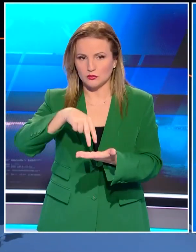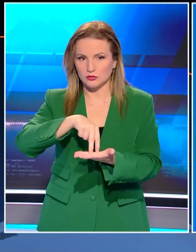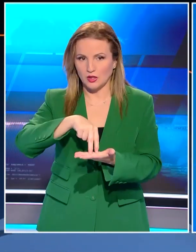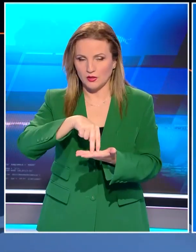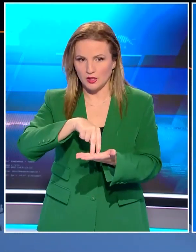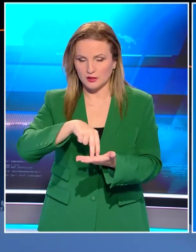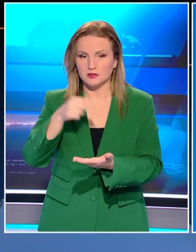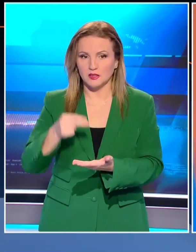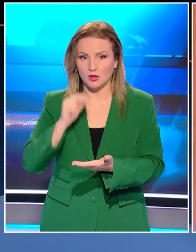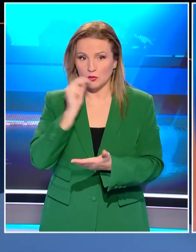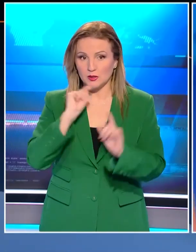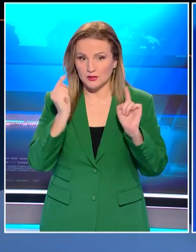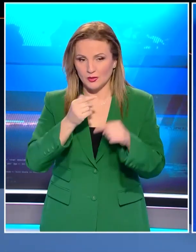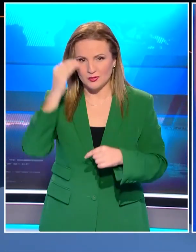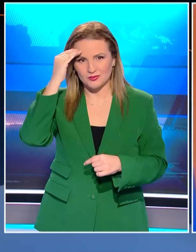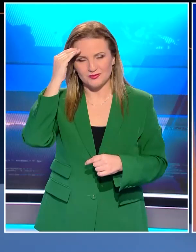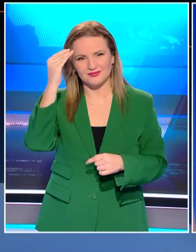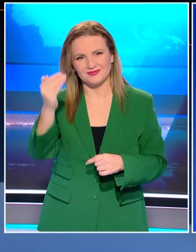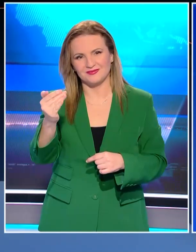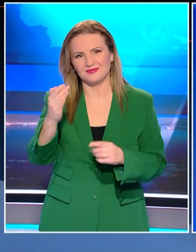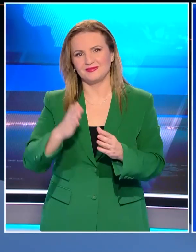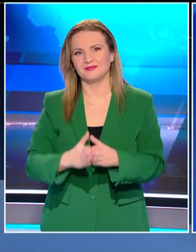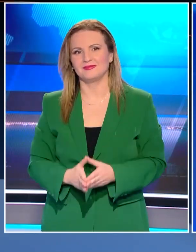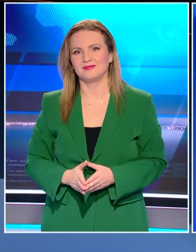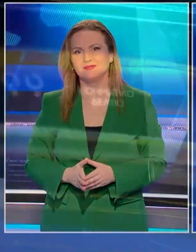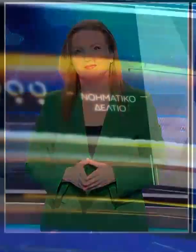παρατέταρτο με τον Νίκο Στραβελάκη. Καλό απόγευμα σε όλους.